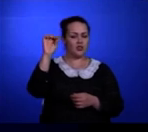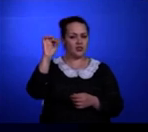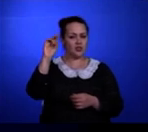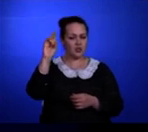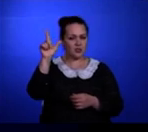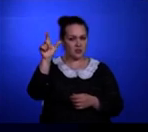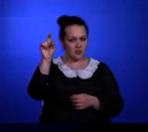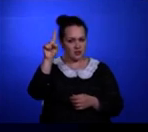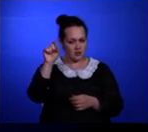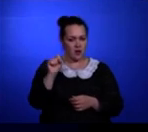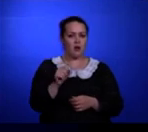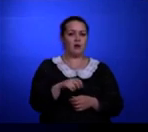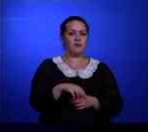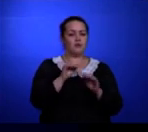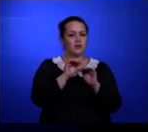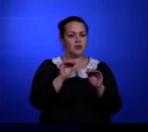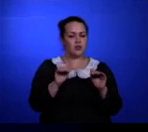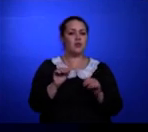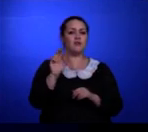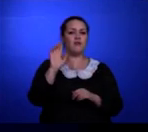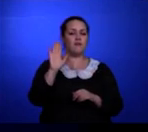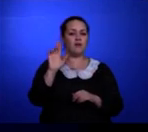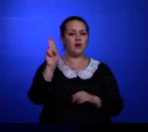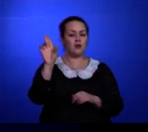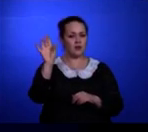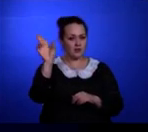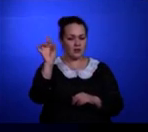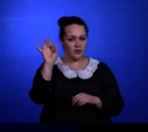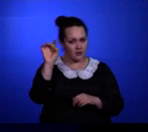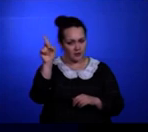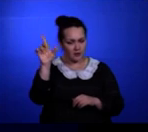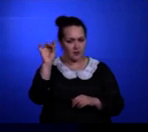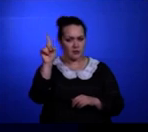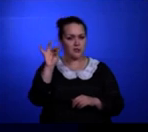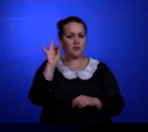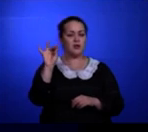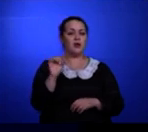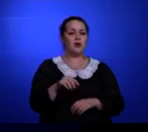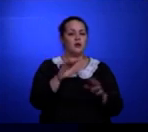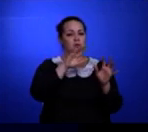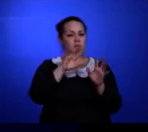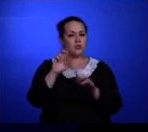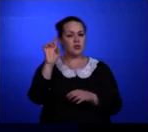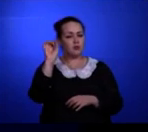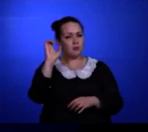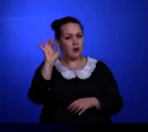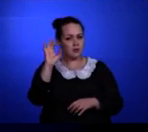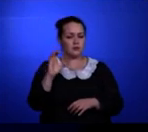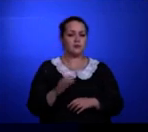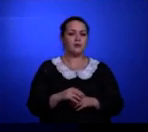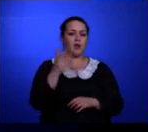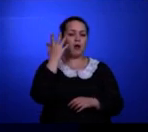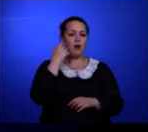«Детство в Киргизии», «Снежный барс» и многие другие. Когда Айтматову